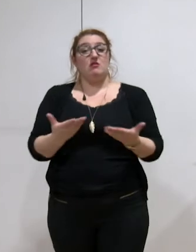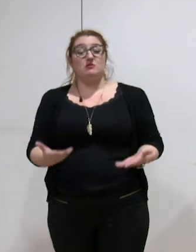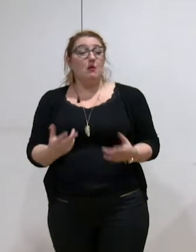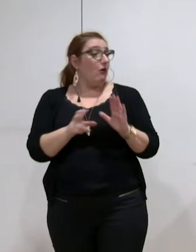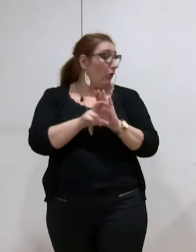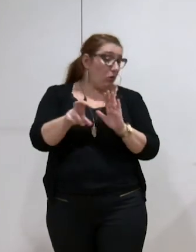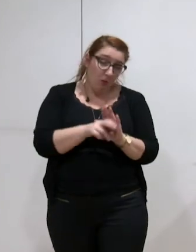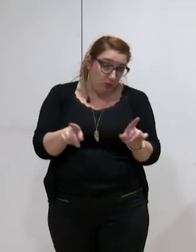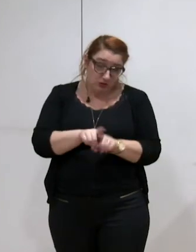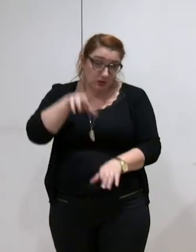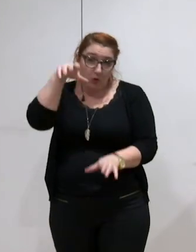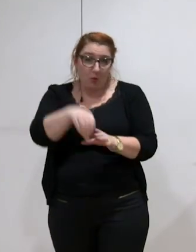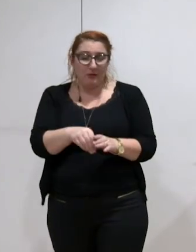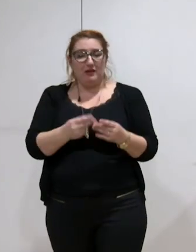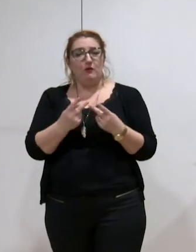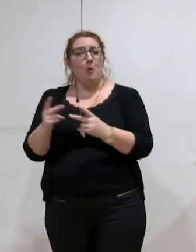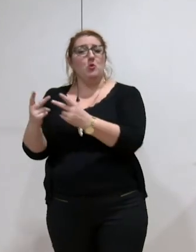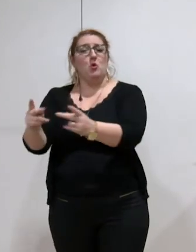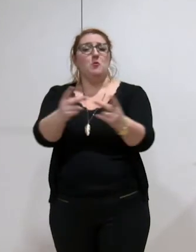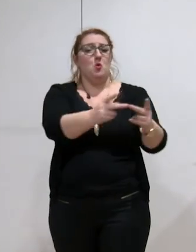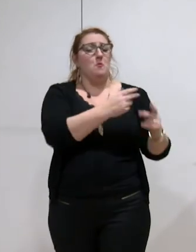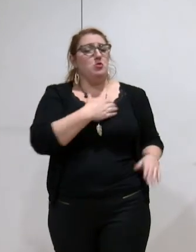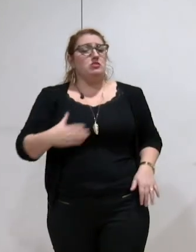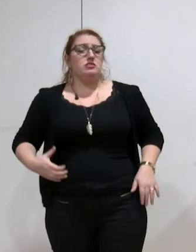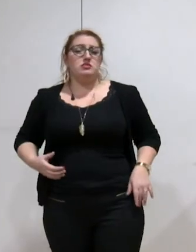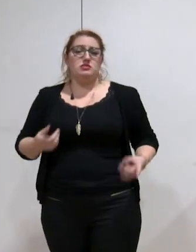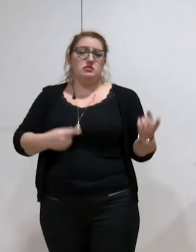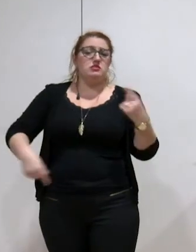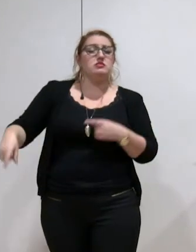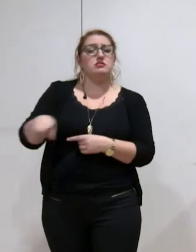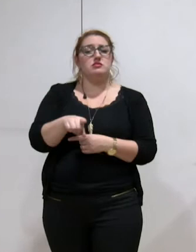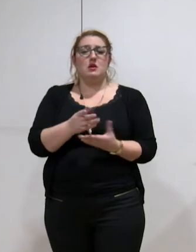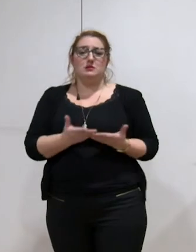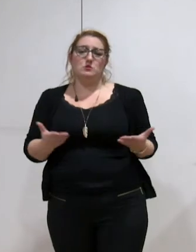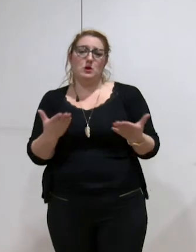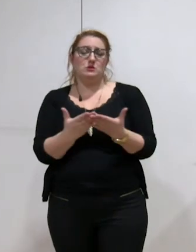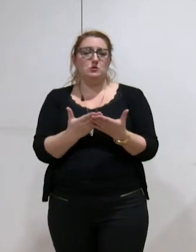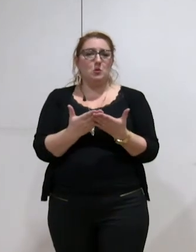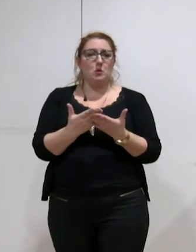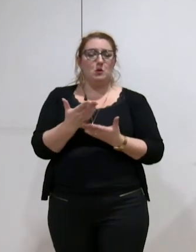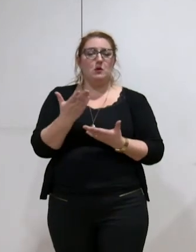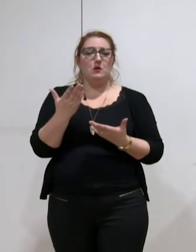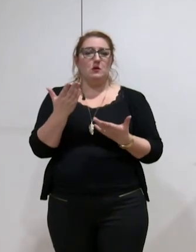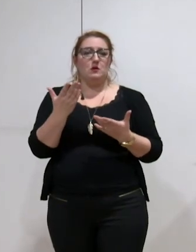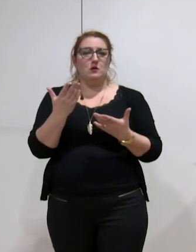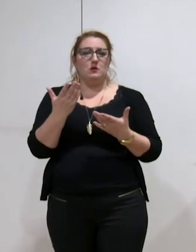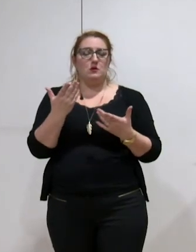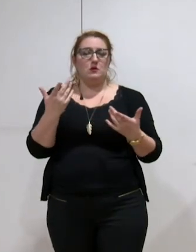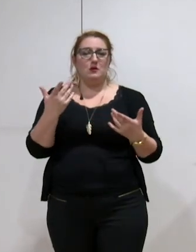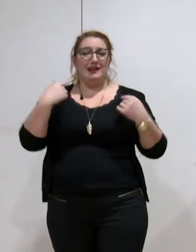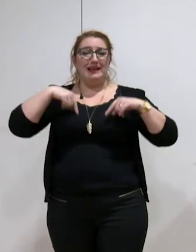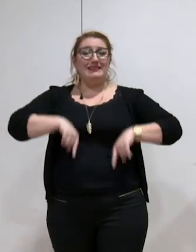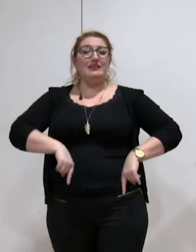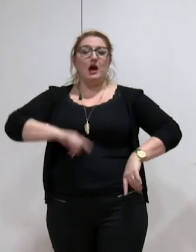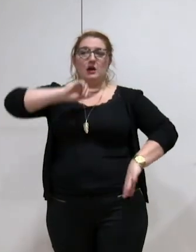Grenoble comme les autres, à des conditions de transfert de subventions de subventions